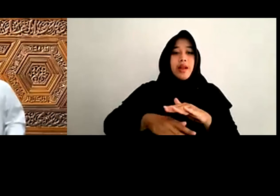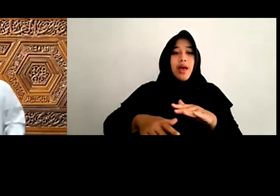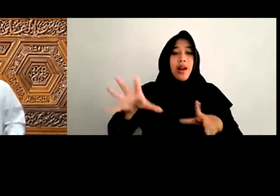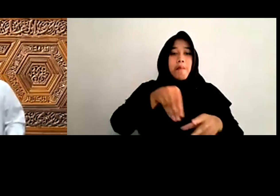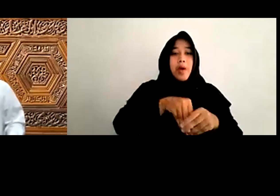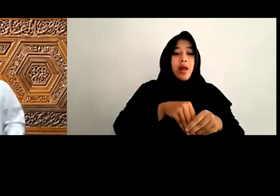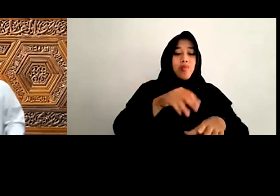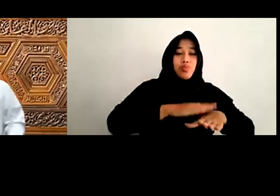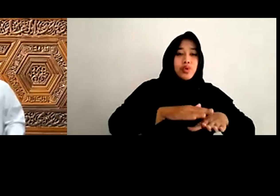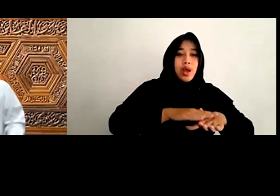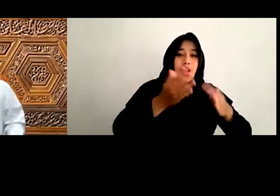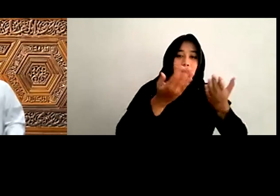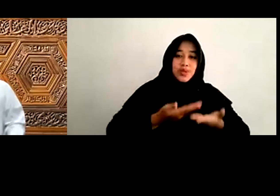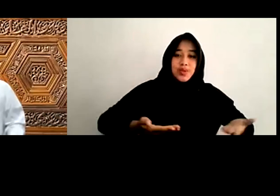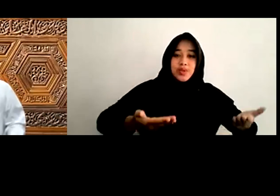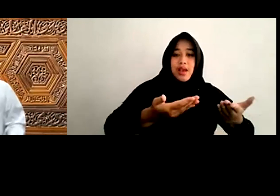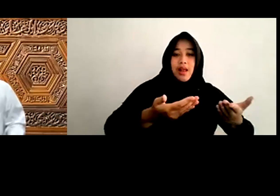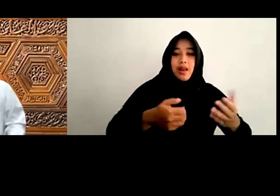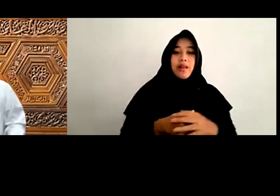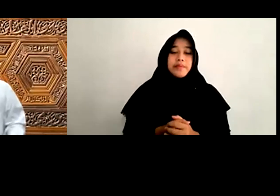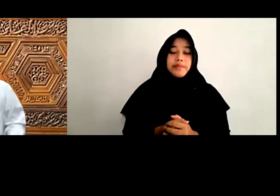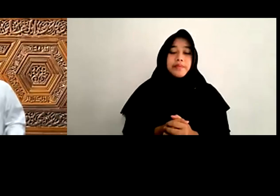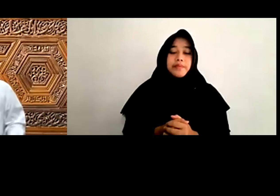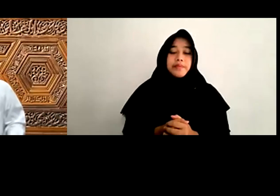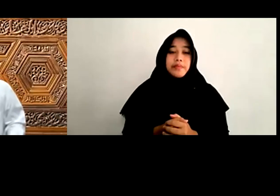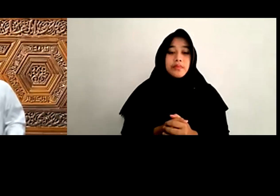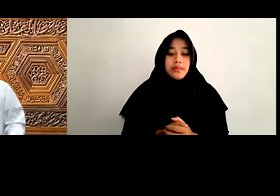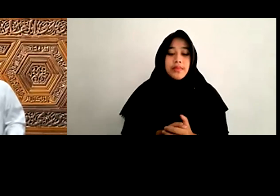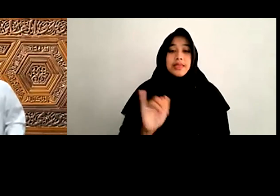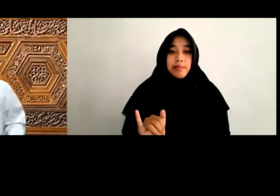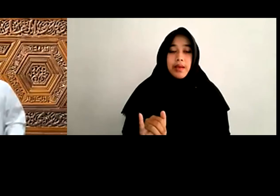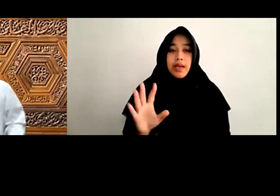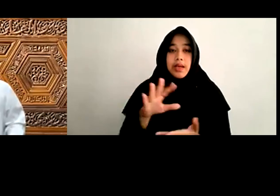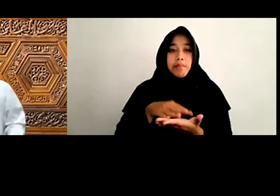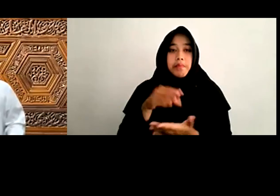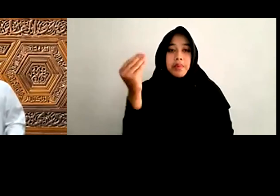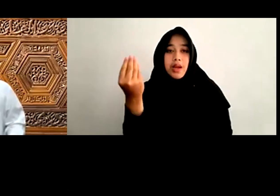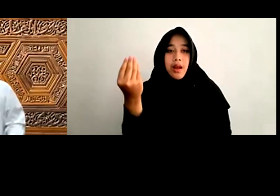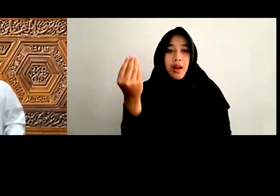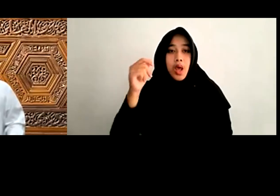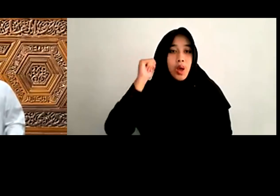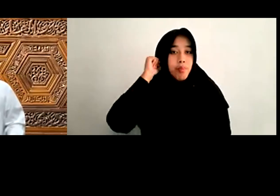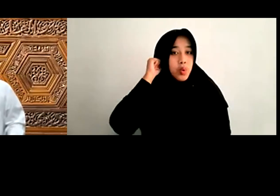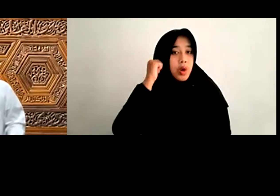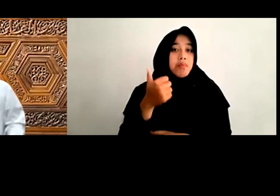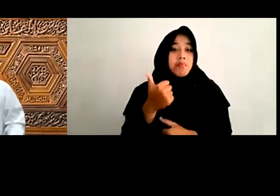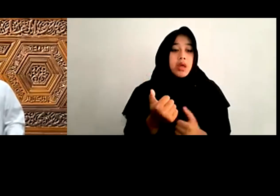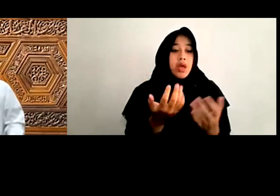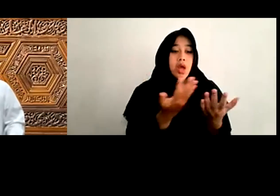Demikian pula Soal Kepemimpinan Perempuan Baik di ruang Domestik Maupun di ruang Publik